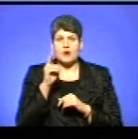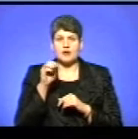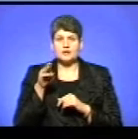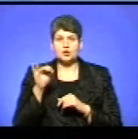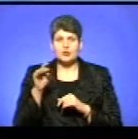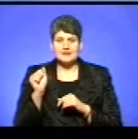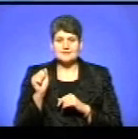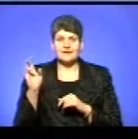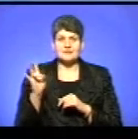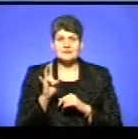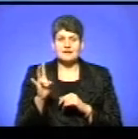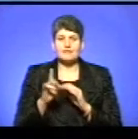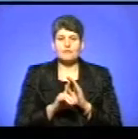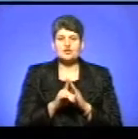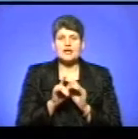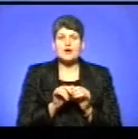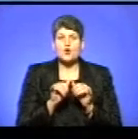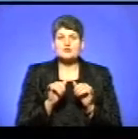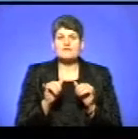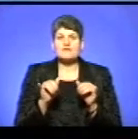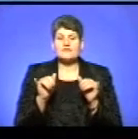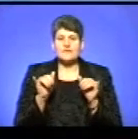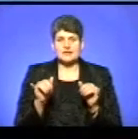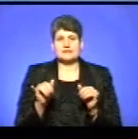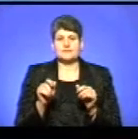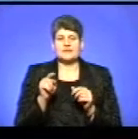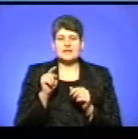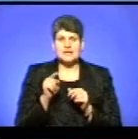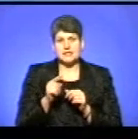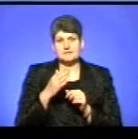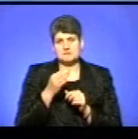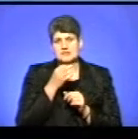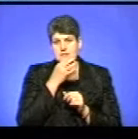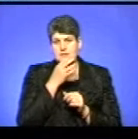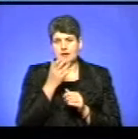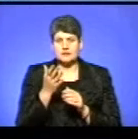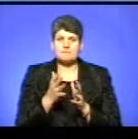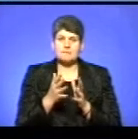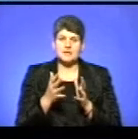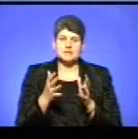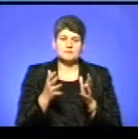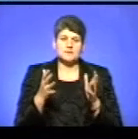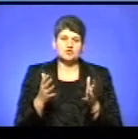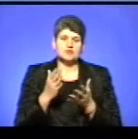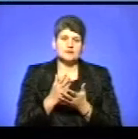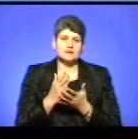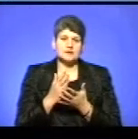починає розвиватися, і її симпатиками стають все більше і більше